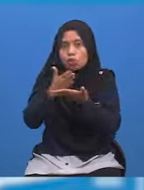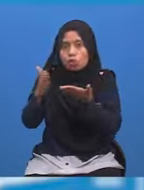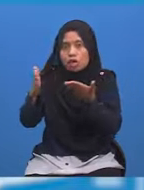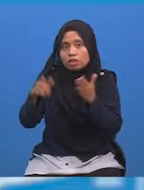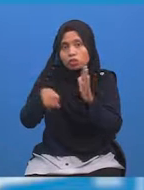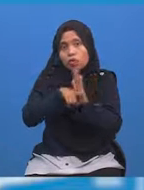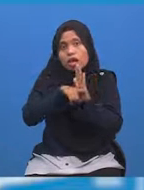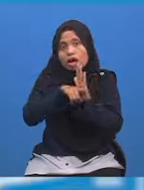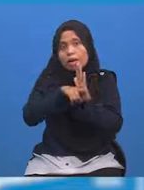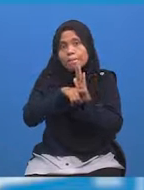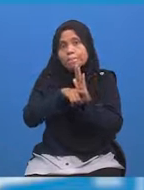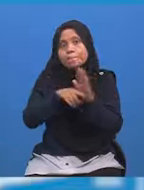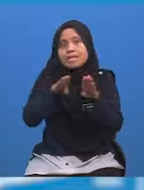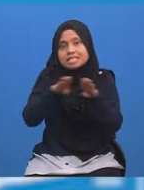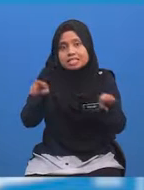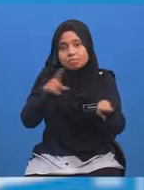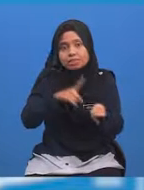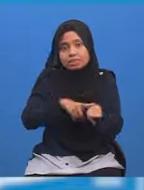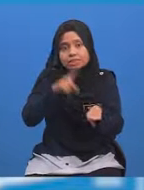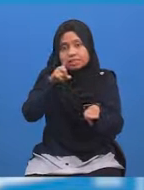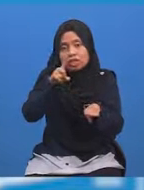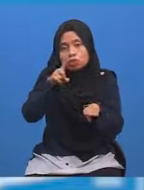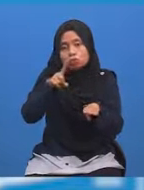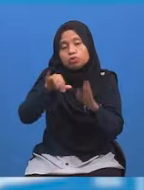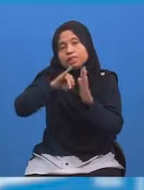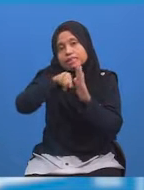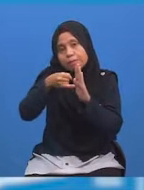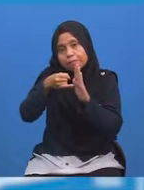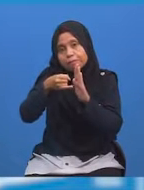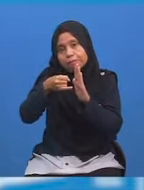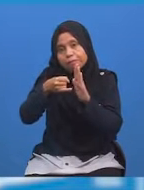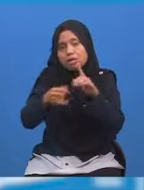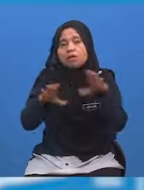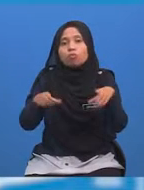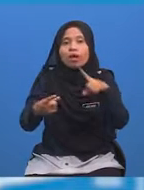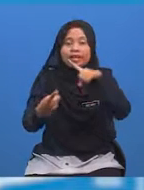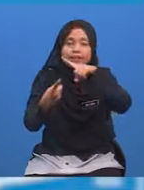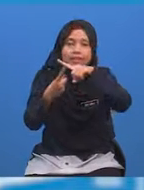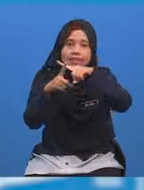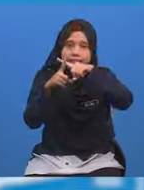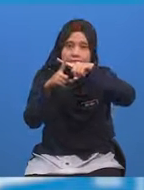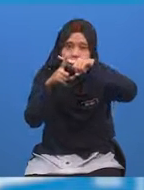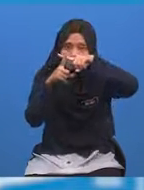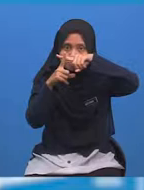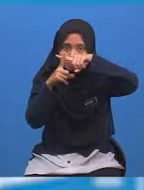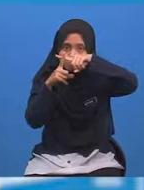satu jam Sekarang bina ruangan T terlebih dahulu